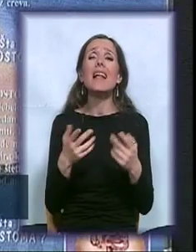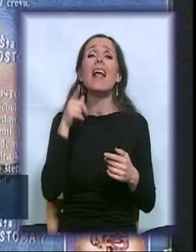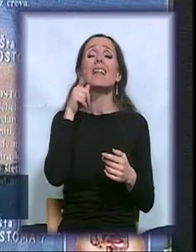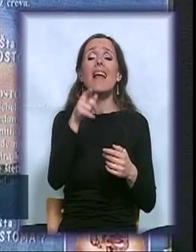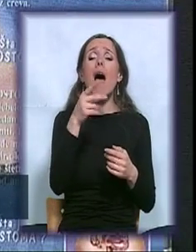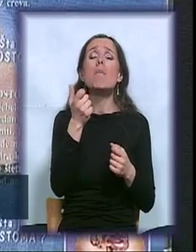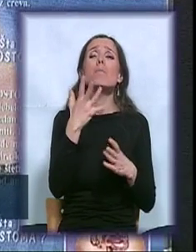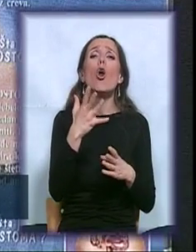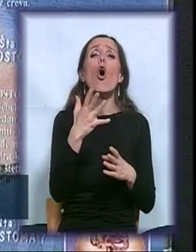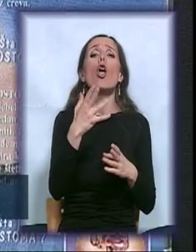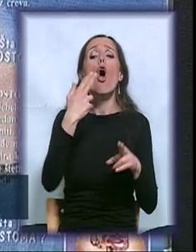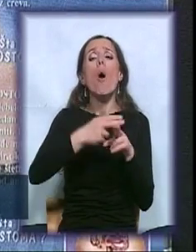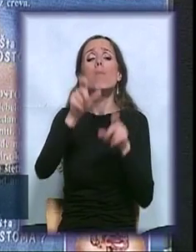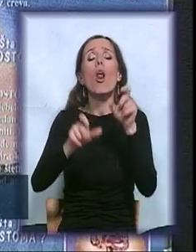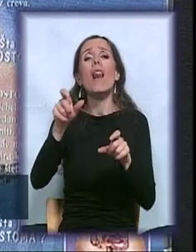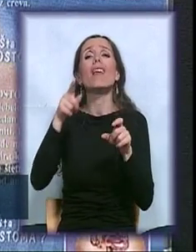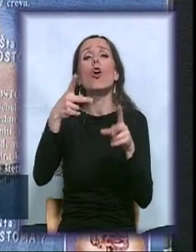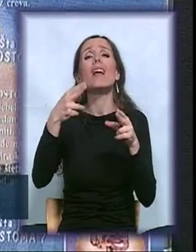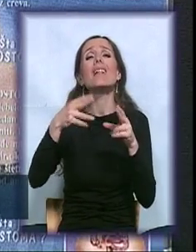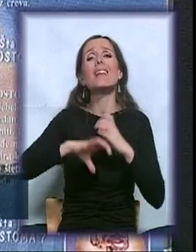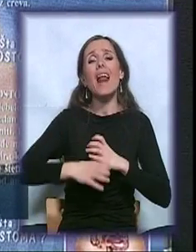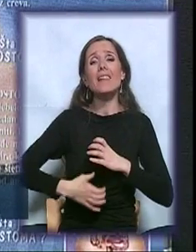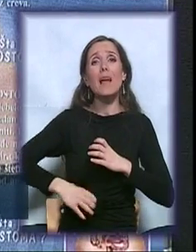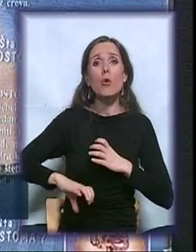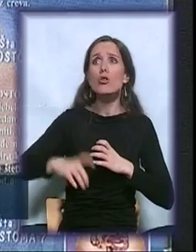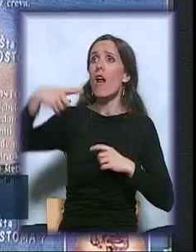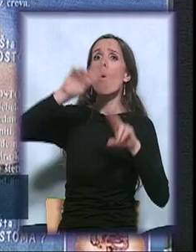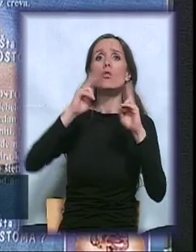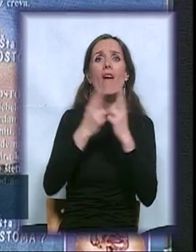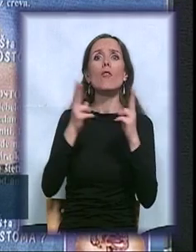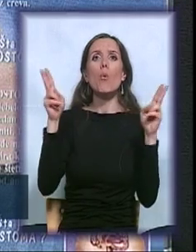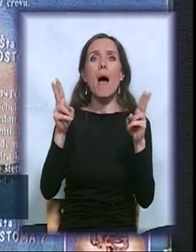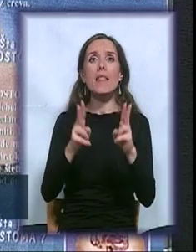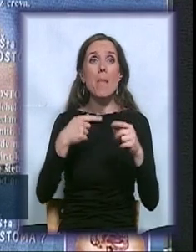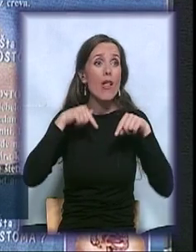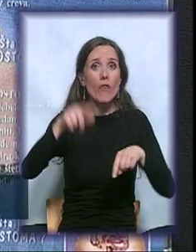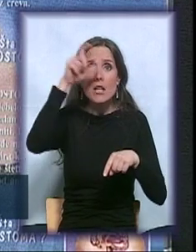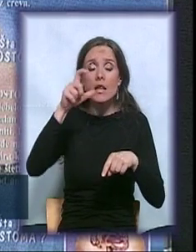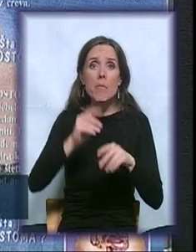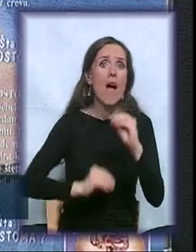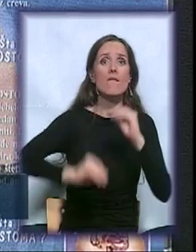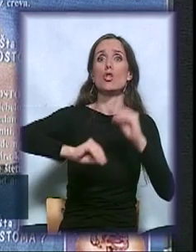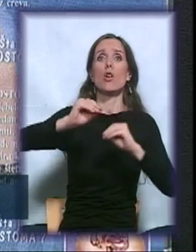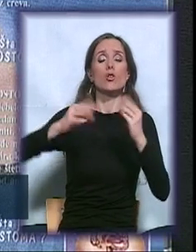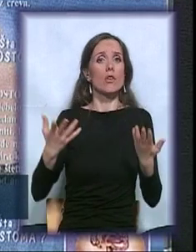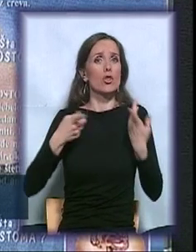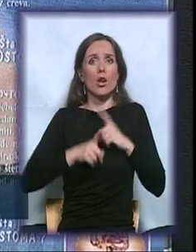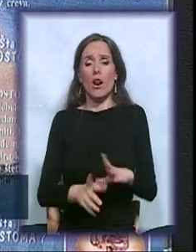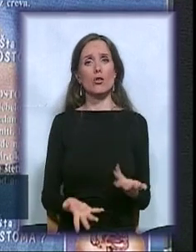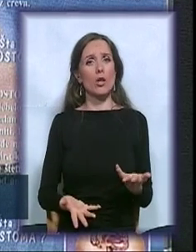debelog crijeva opada. Kod nas, nažalost, tamo raste. Da. Nažalost. Da. onda